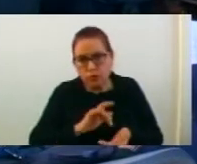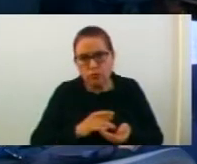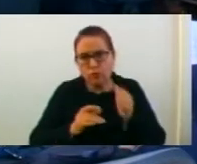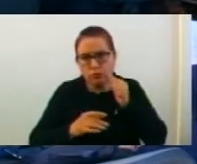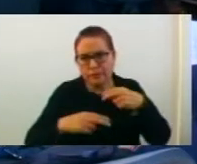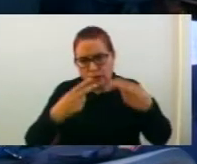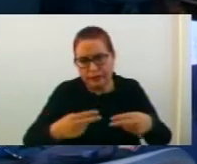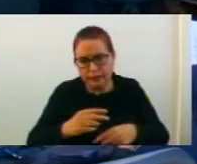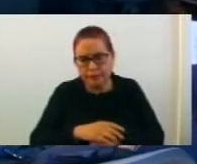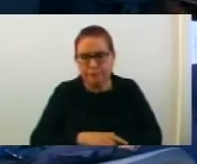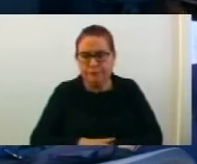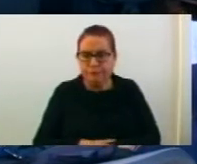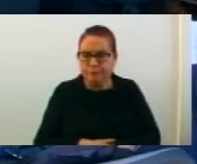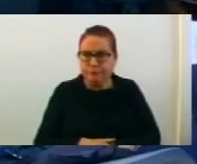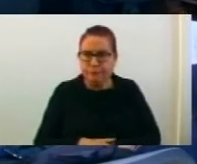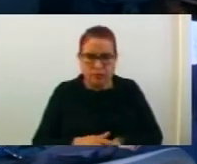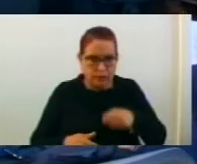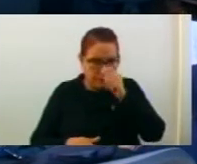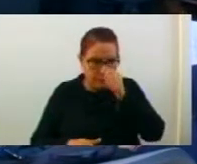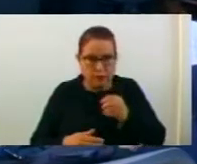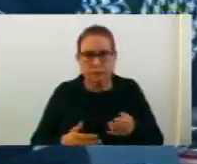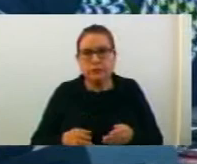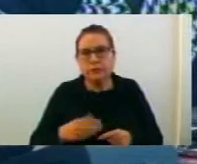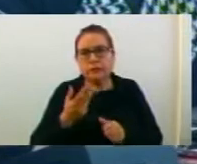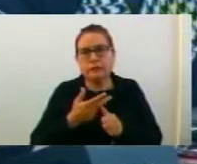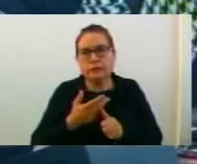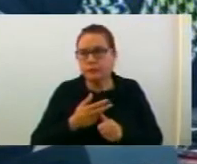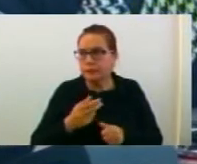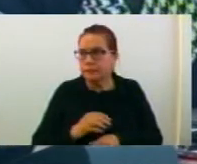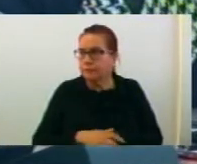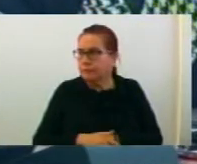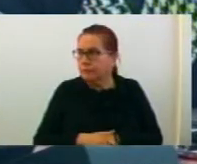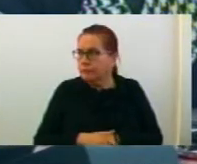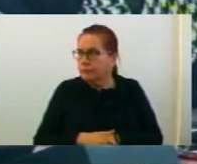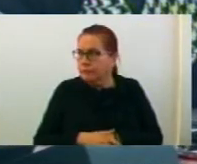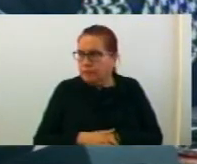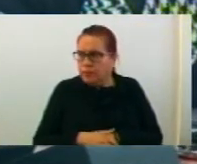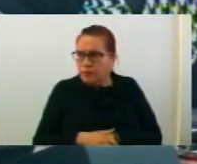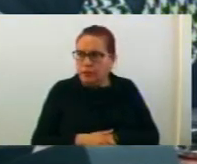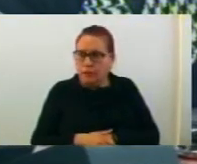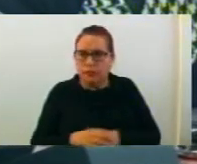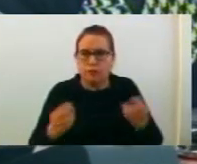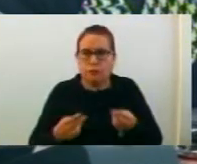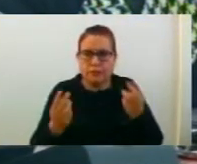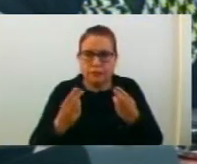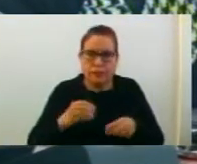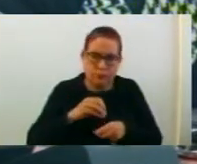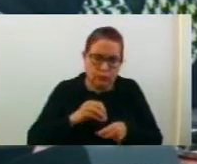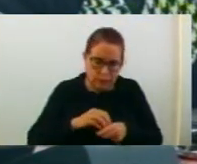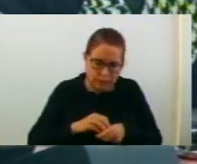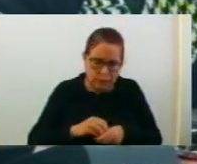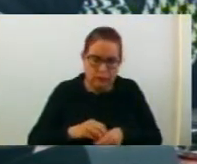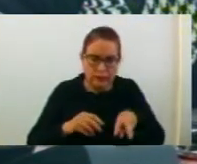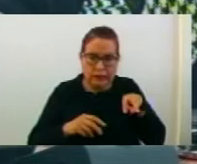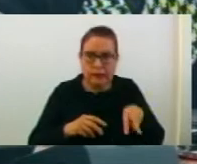дневни отред, почитувани представници на медиумите, Комисията за финанси и буджет и локален